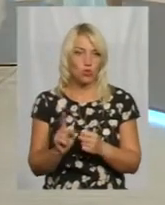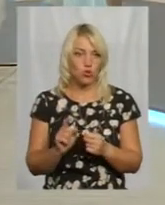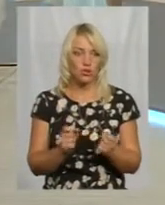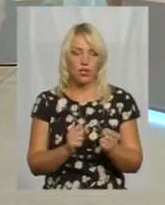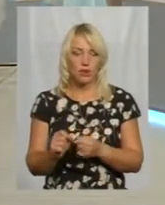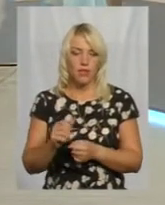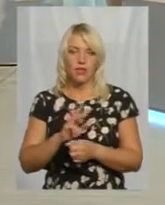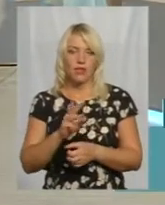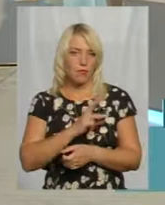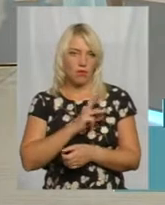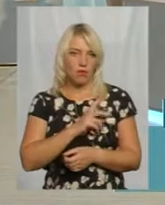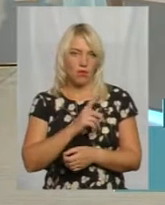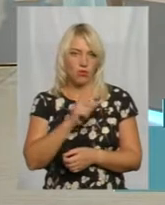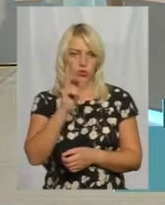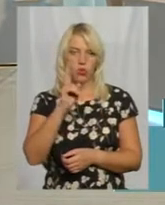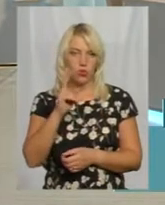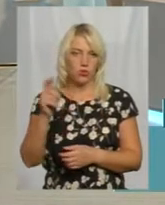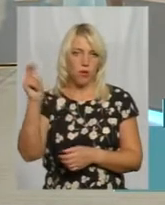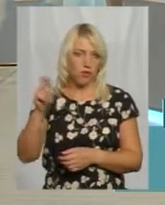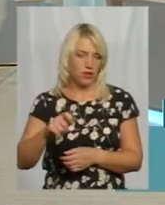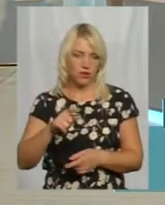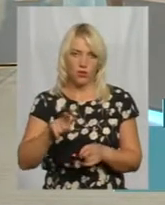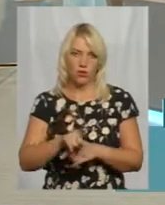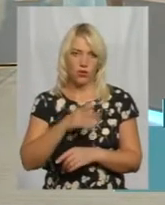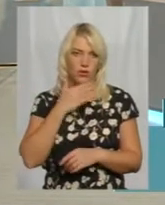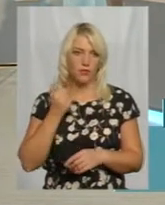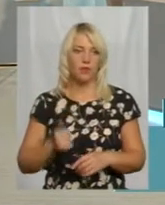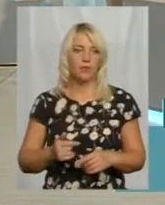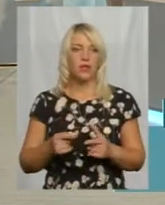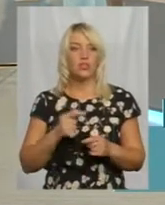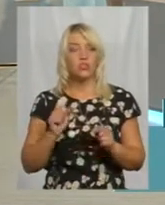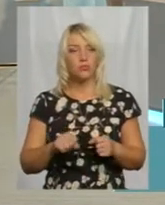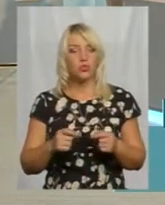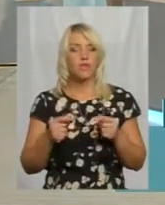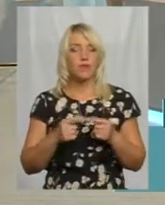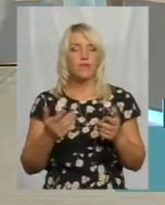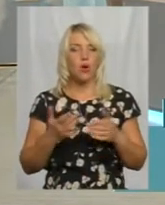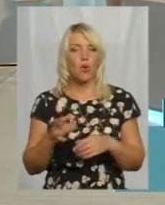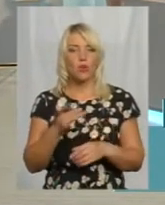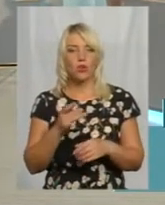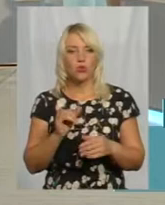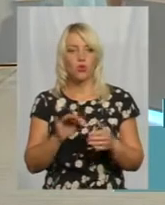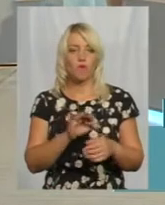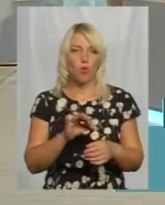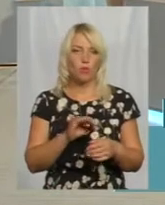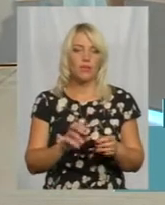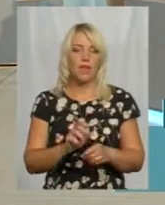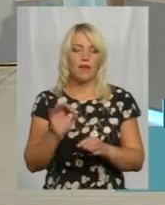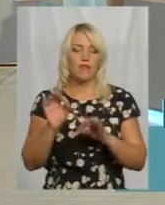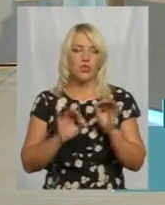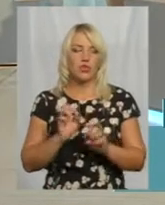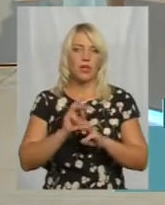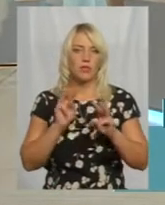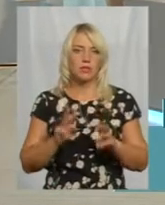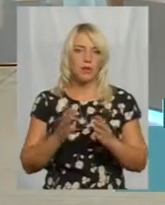чи не бажають приїхати, у нас немає. Чи можна визначити, в якому районі області відсоток забезпечення підручниками не